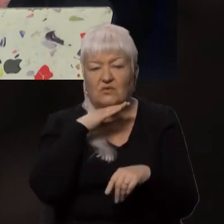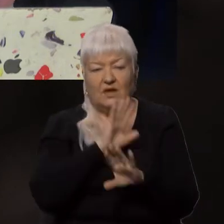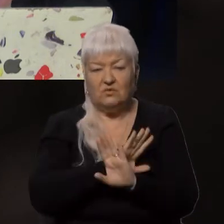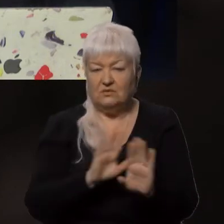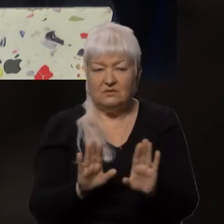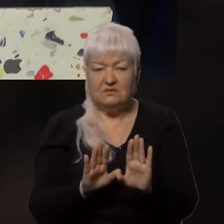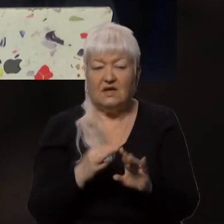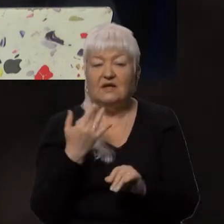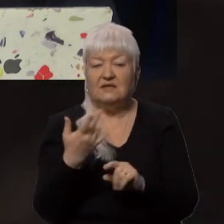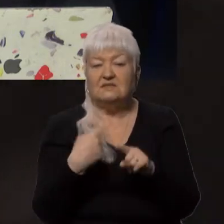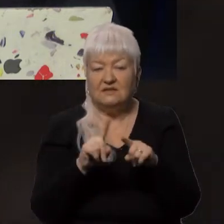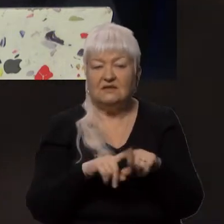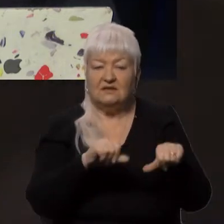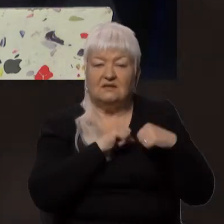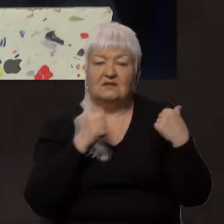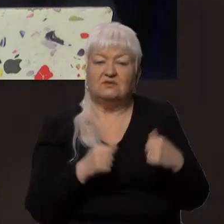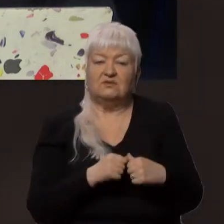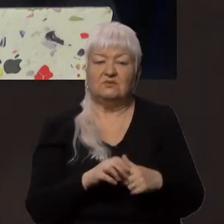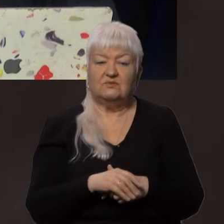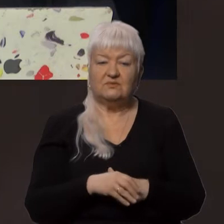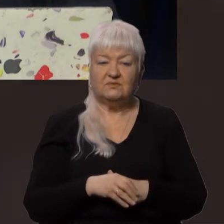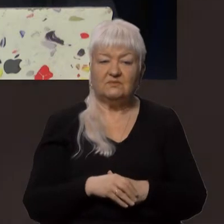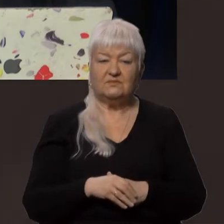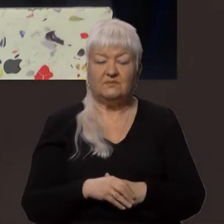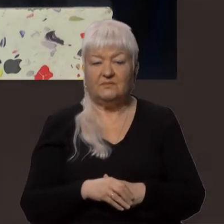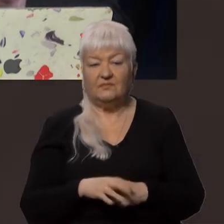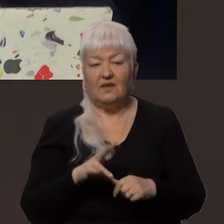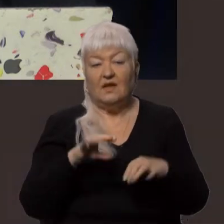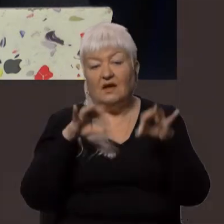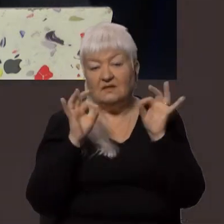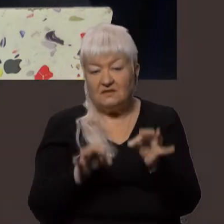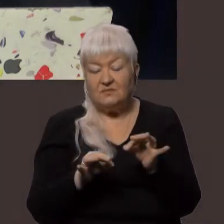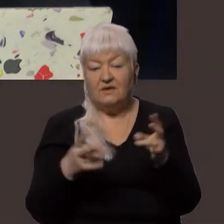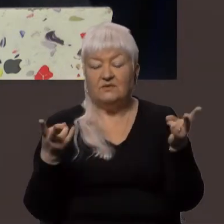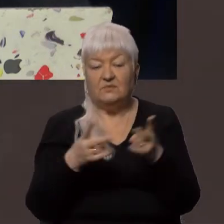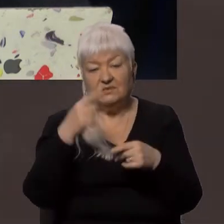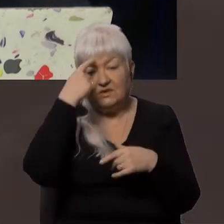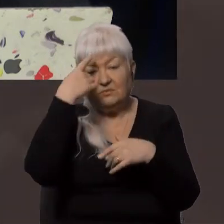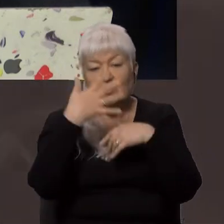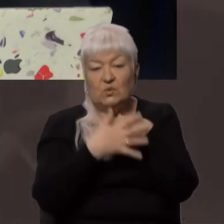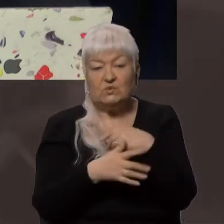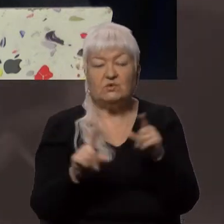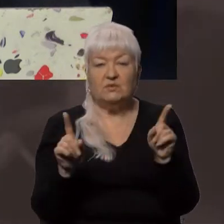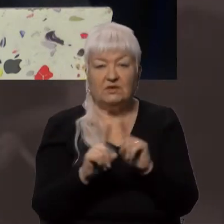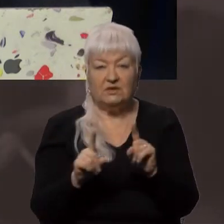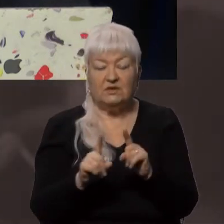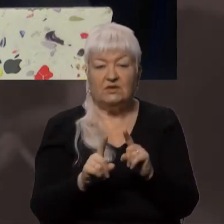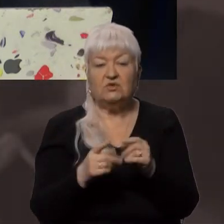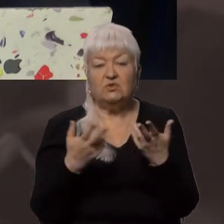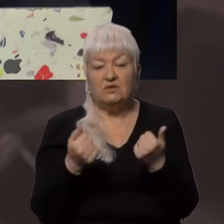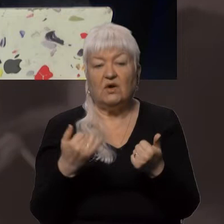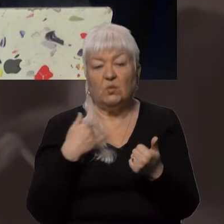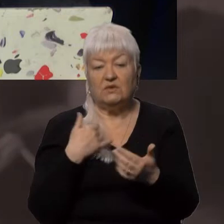це щиро? Насправді потрібно розуміти, що так, в нас є